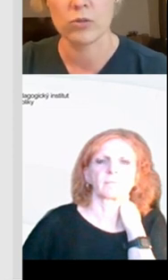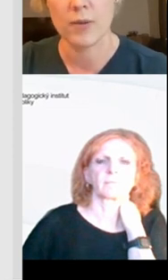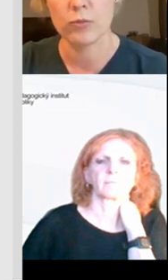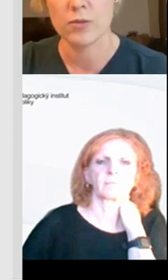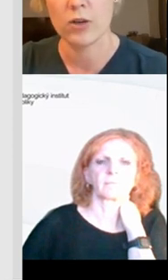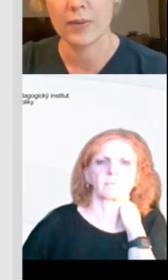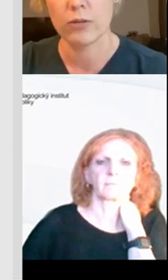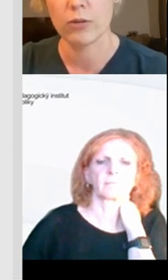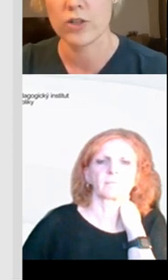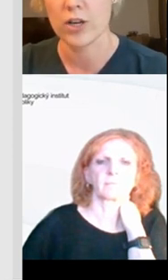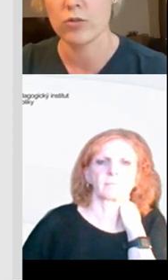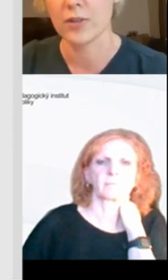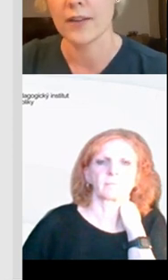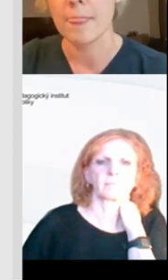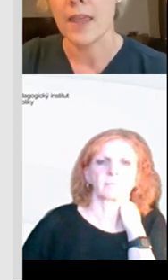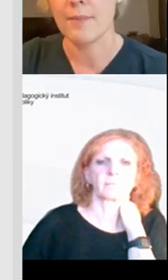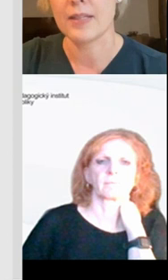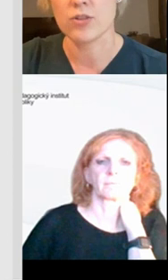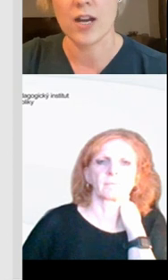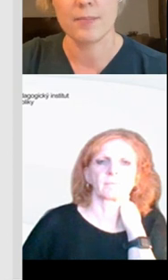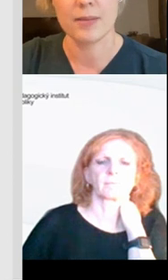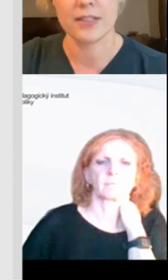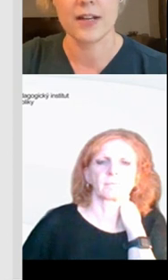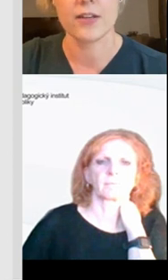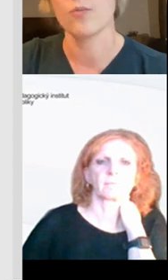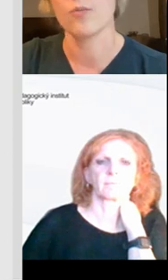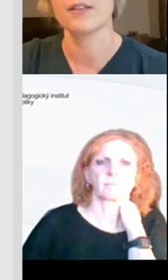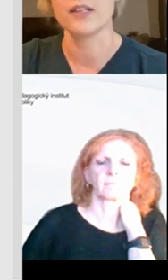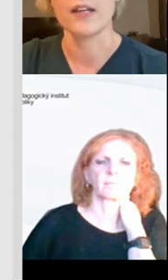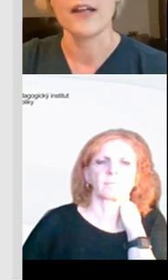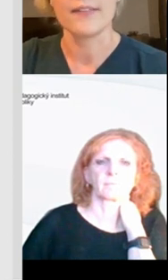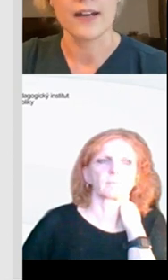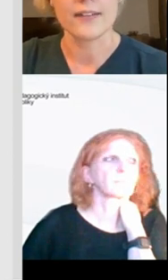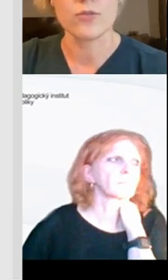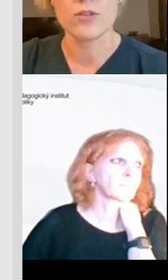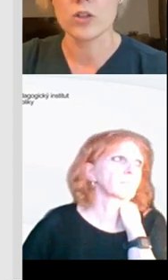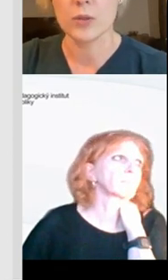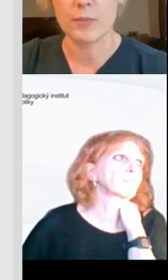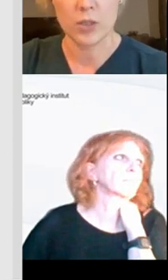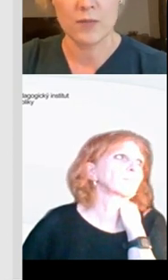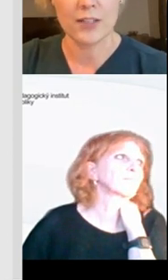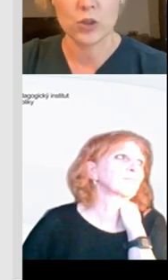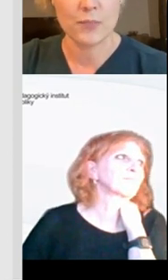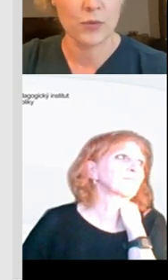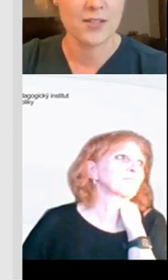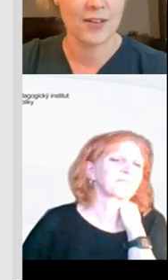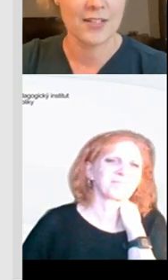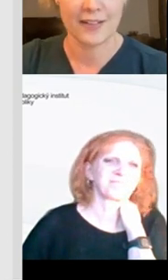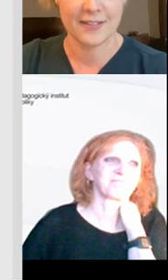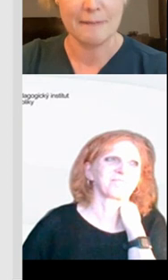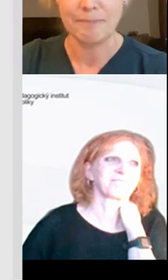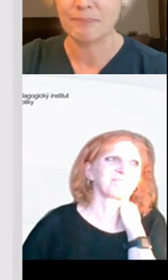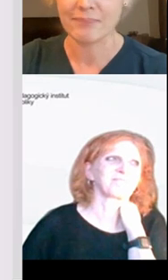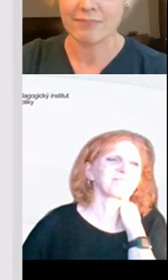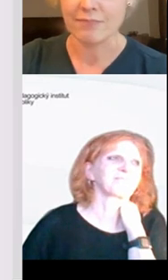žákům poskytnout, co my musíme jako pedagogové žákům dát, aby ten žák byl digitálně kompetentní. Tak a teď už se na to pojďme podívat, co se po